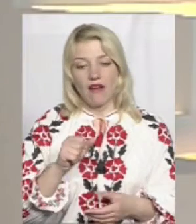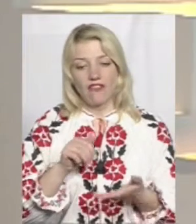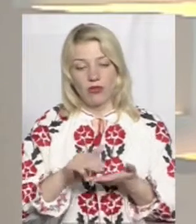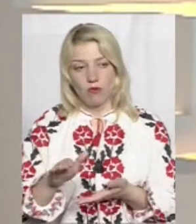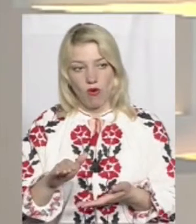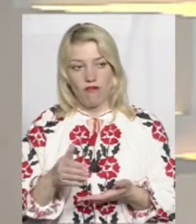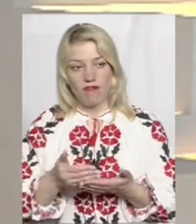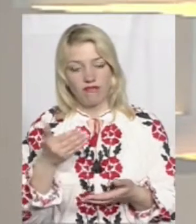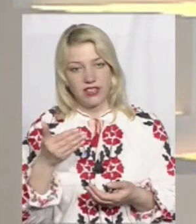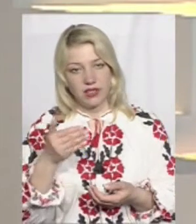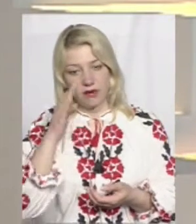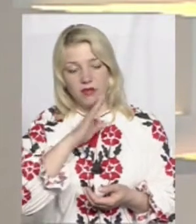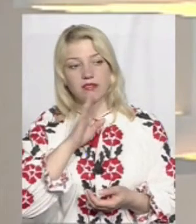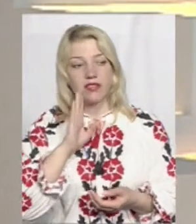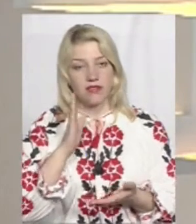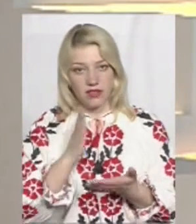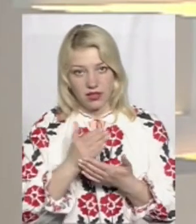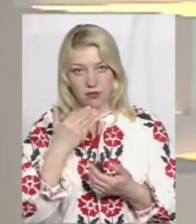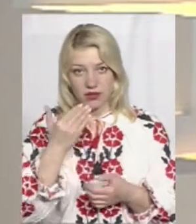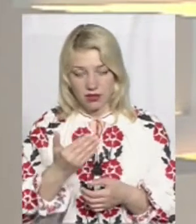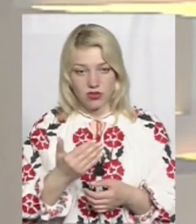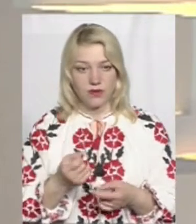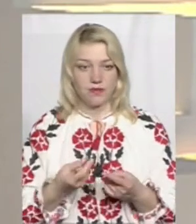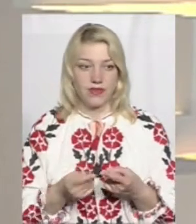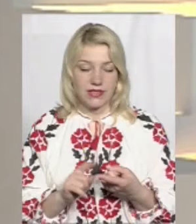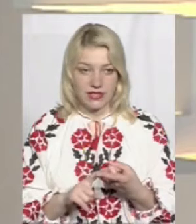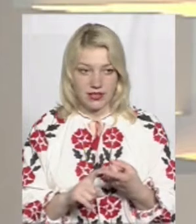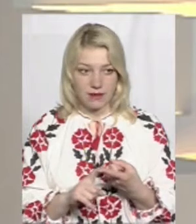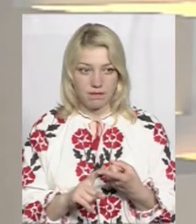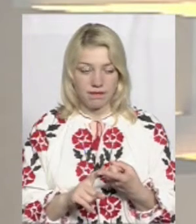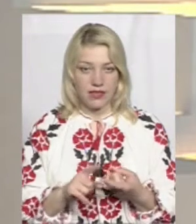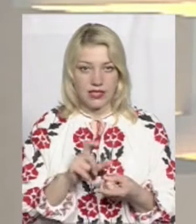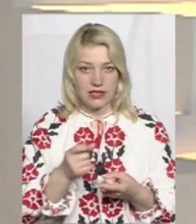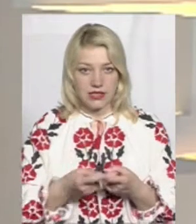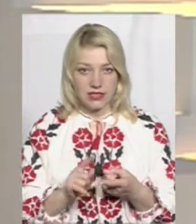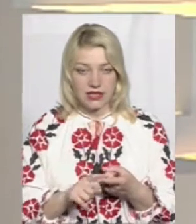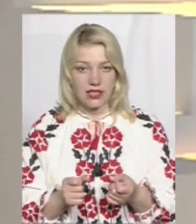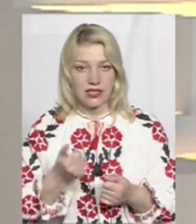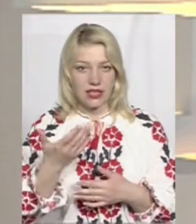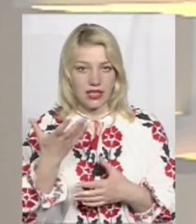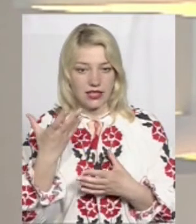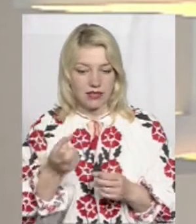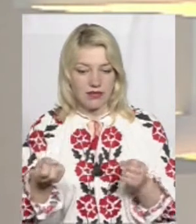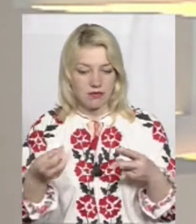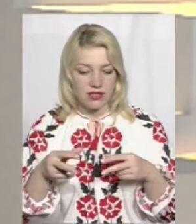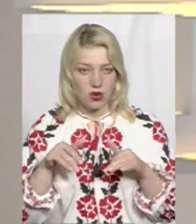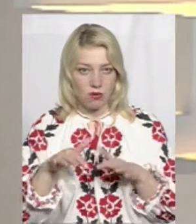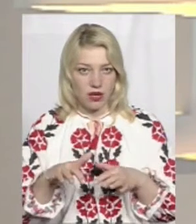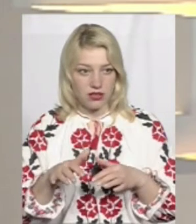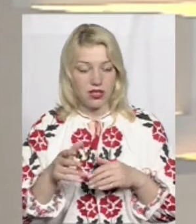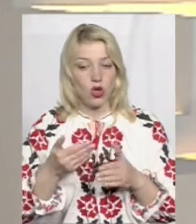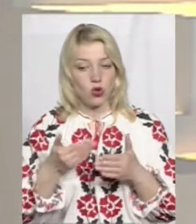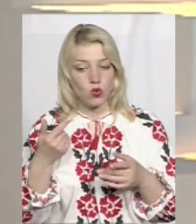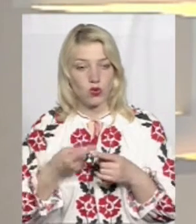батьків є від щеплення? Ну, в даному, от за ці кілька днів спецоперації, до